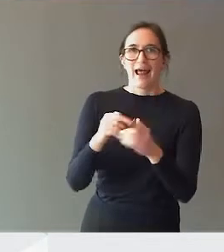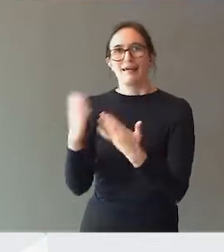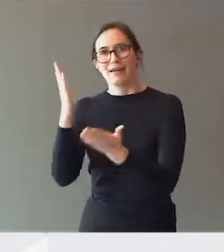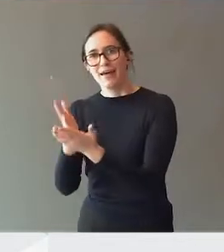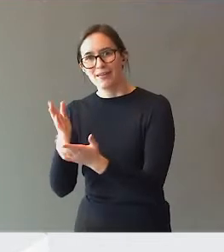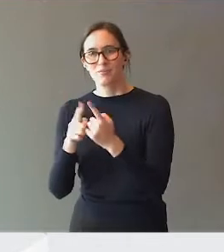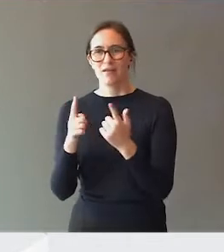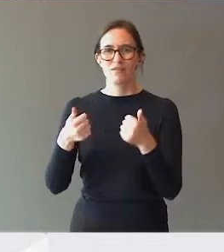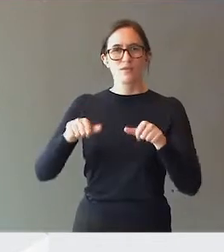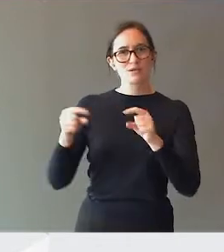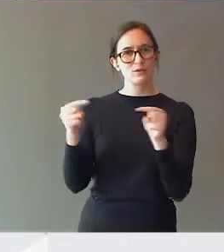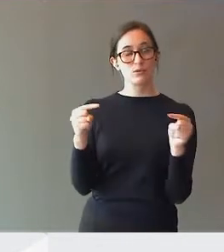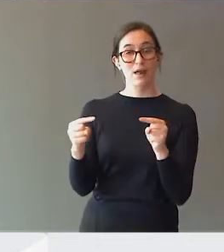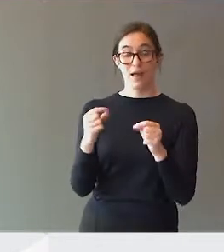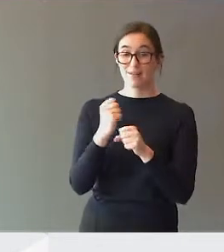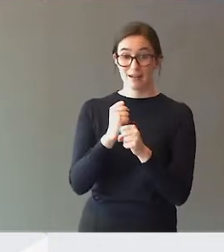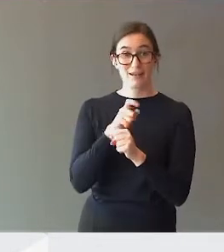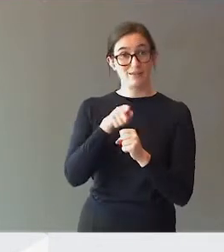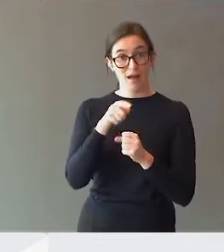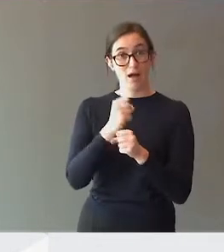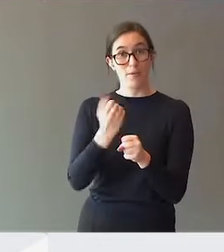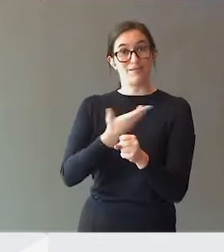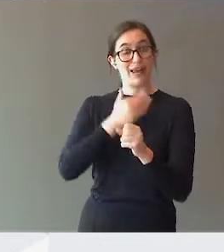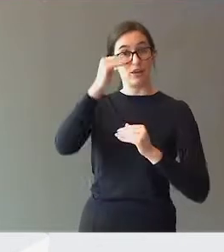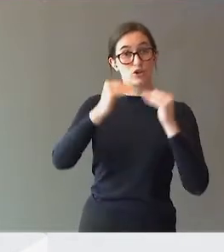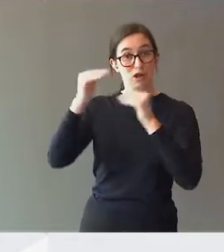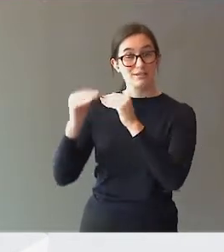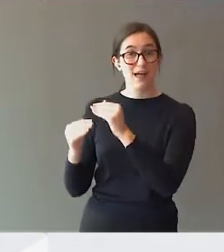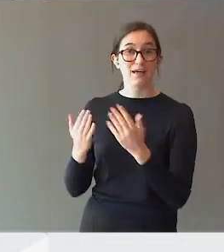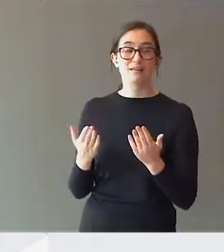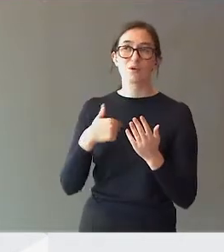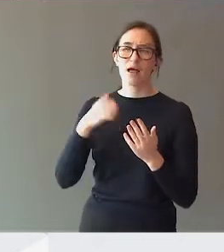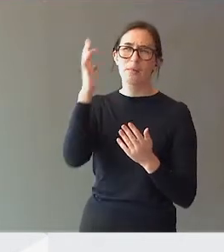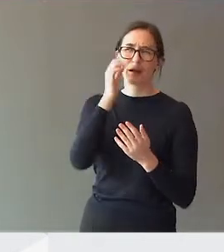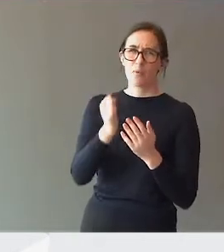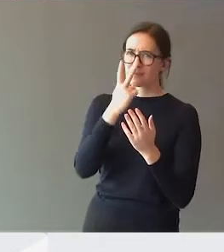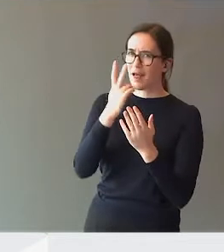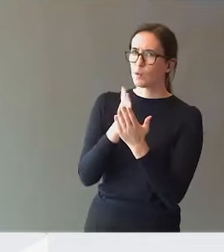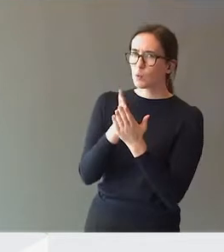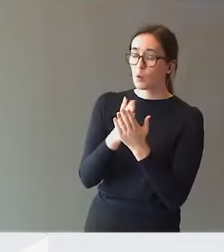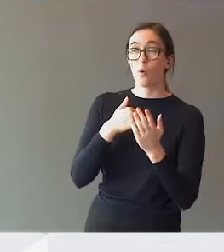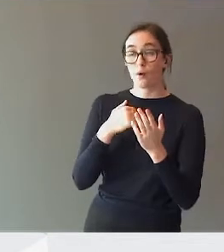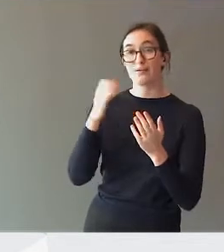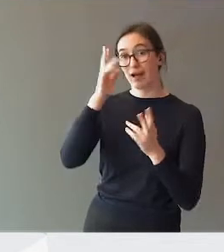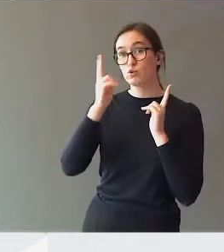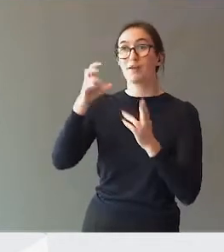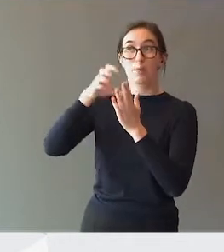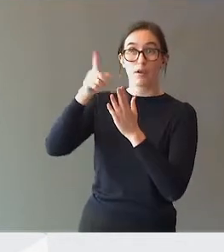å diskutere hvor utrolig nyansert det er. Jeg mener at vi må se grunnig, og at departementet må se grunnig på hvor